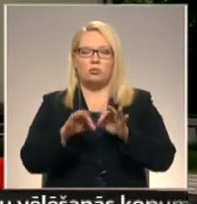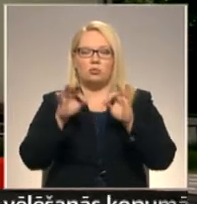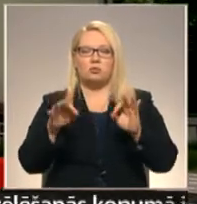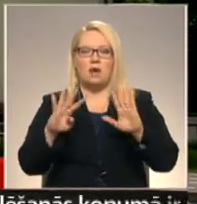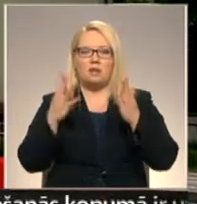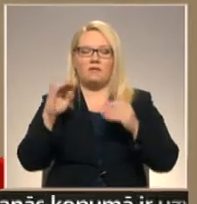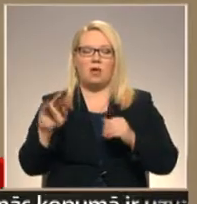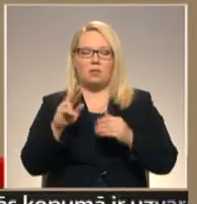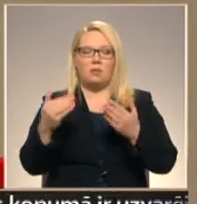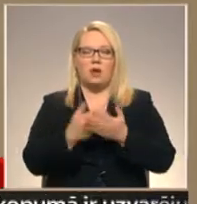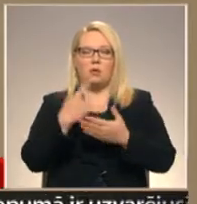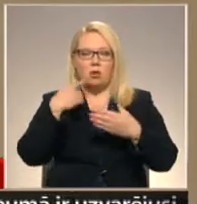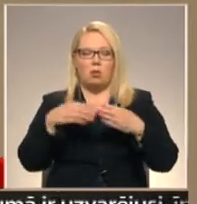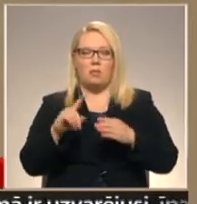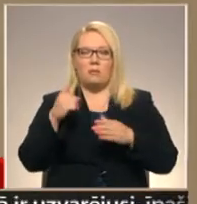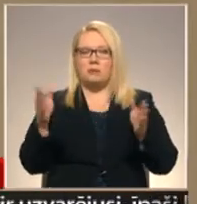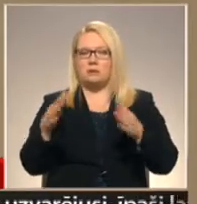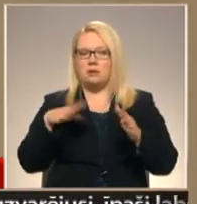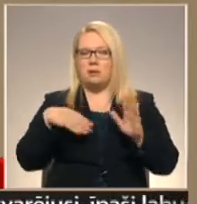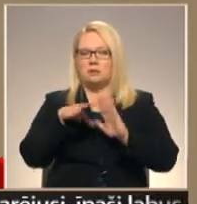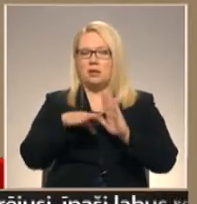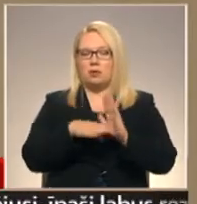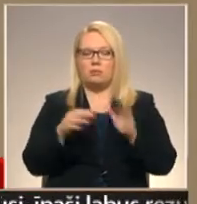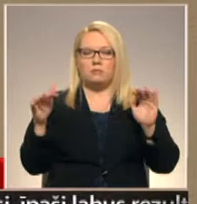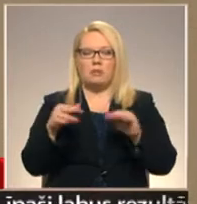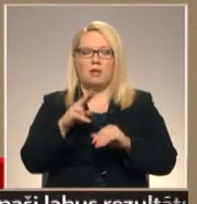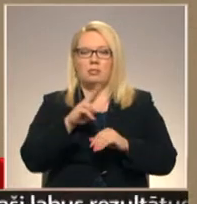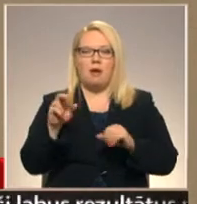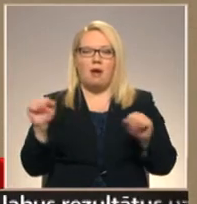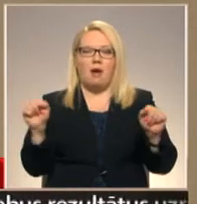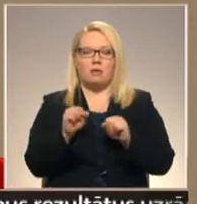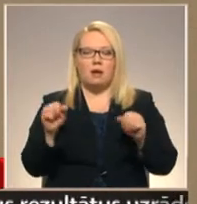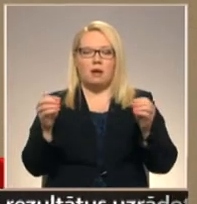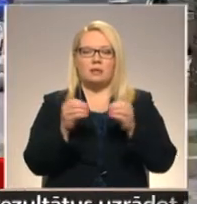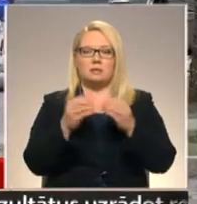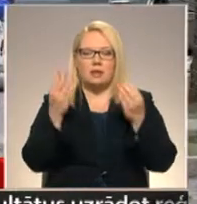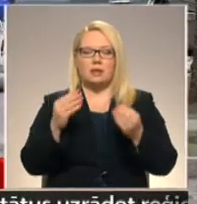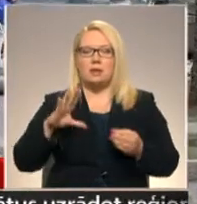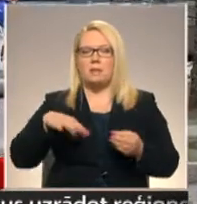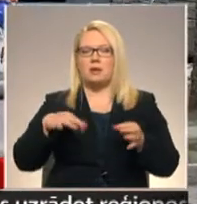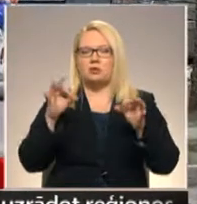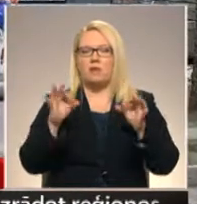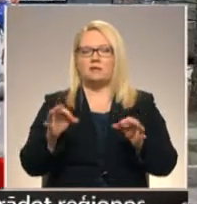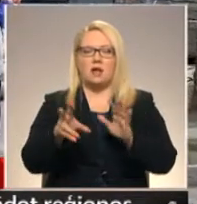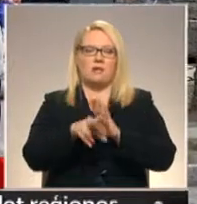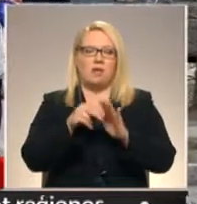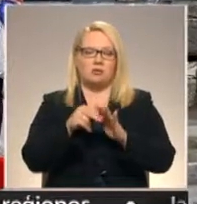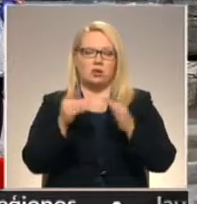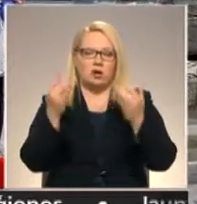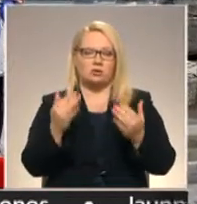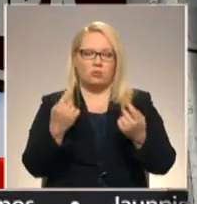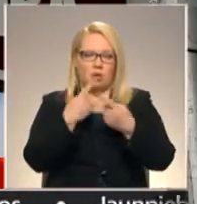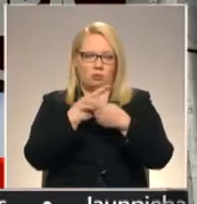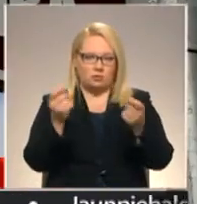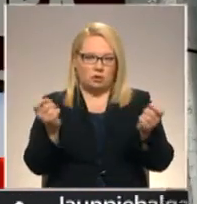jūnijā, bet jaunās domas pirmā sēda pēc likuma tiek sasaukta neātrāk, 10. dienā pēc oficiālo vēlēšanu rezultātu